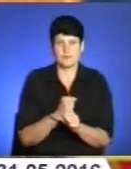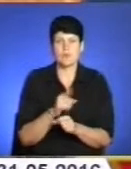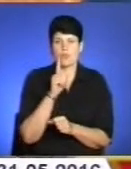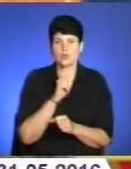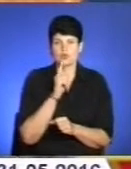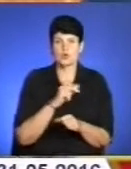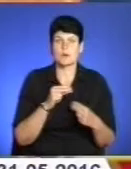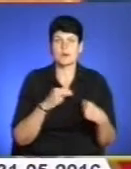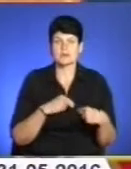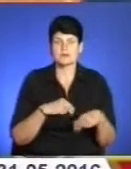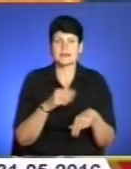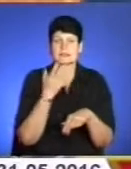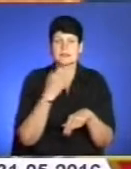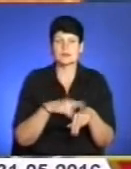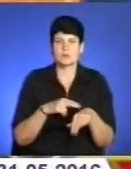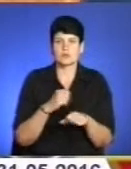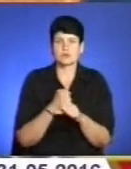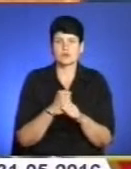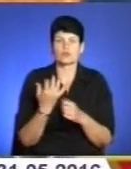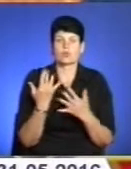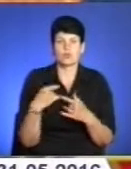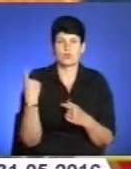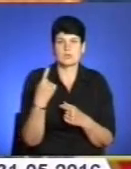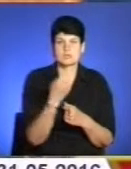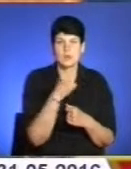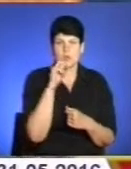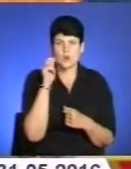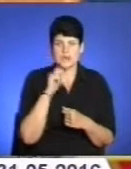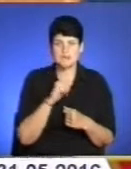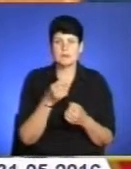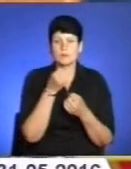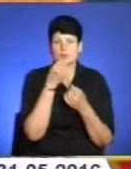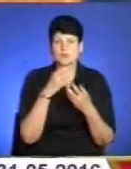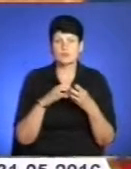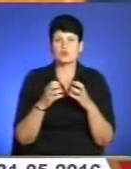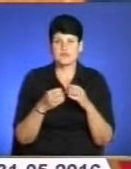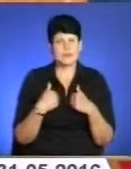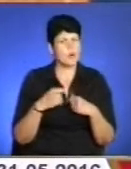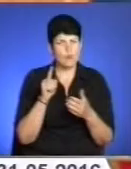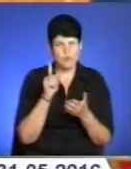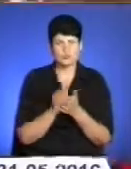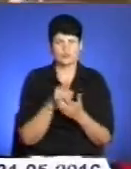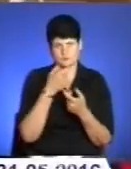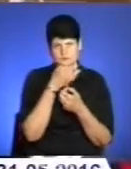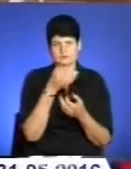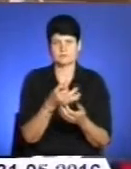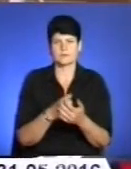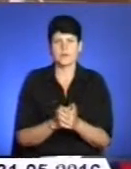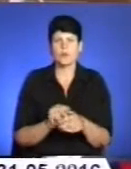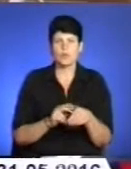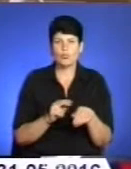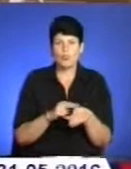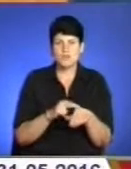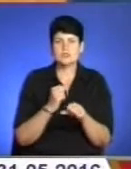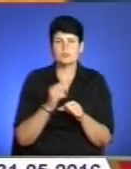національної поліції працюють по декількох областях України і при позитивному результаті я обов'язково повідомлю. Поліція буде робити